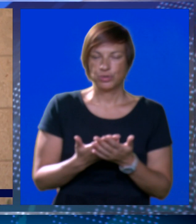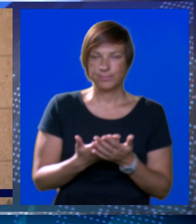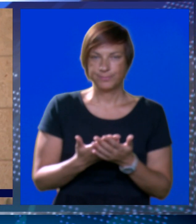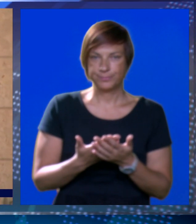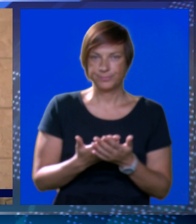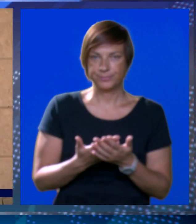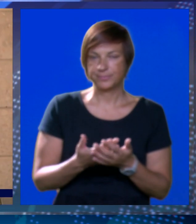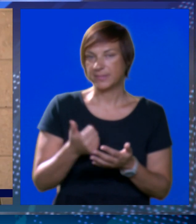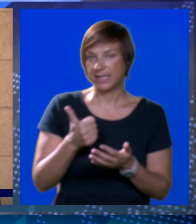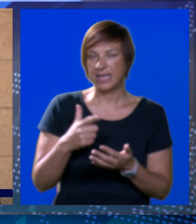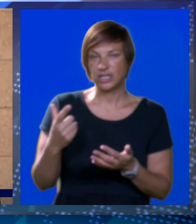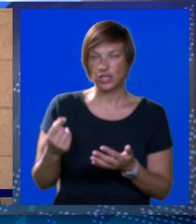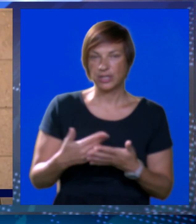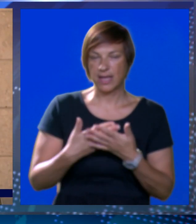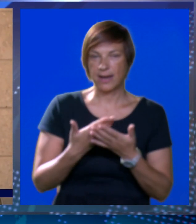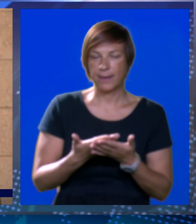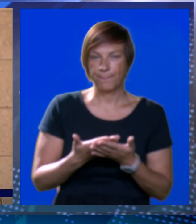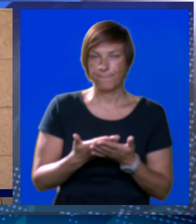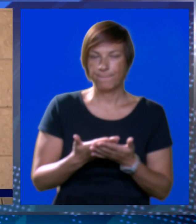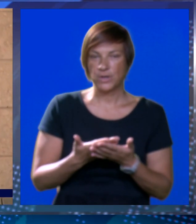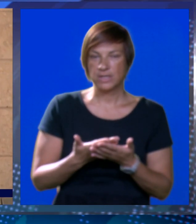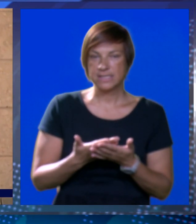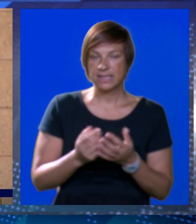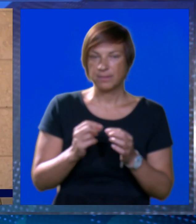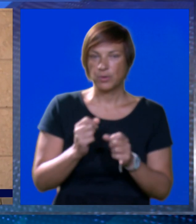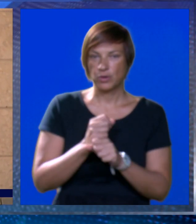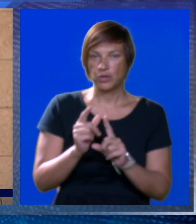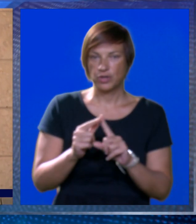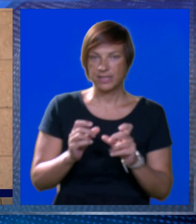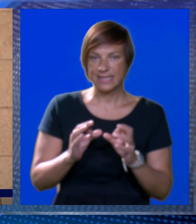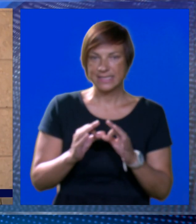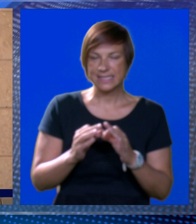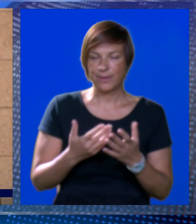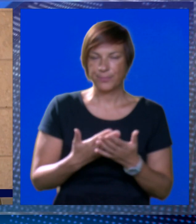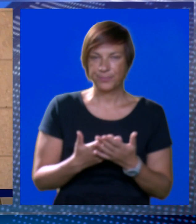jednog dana postati bogorodicom.